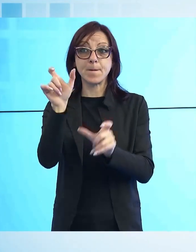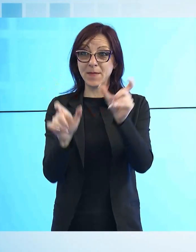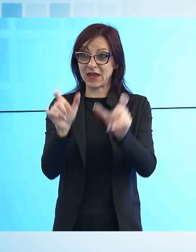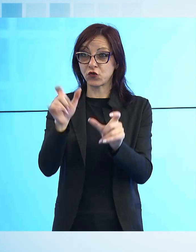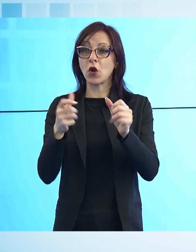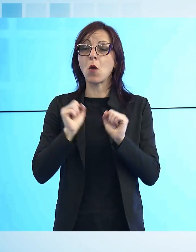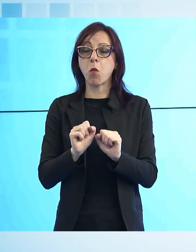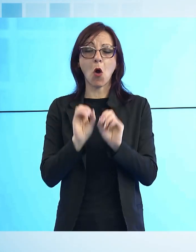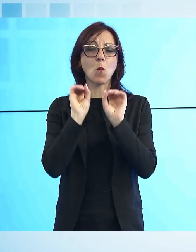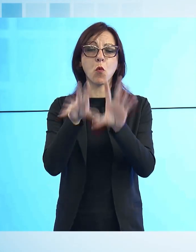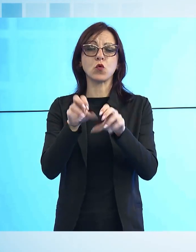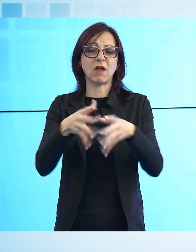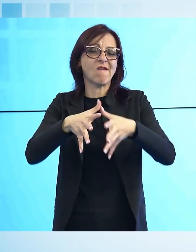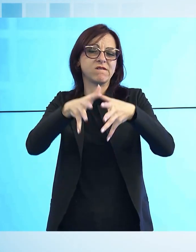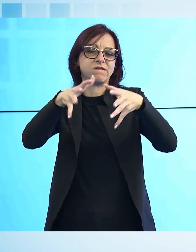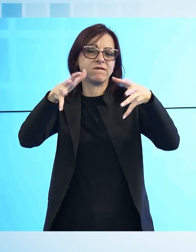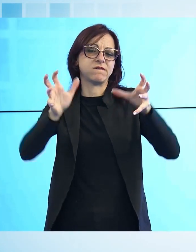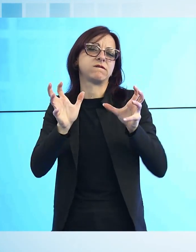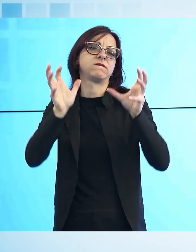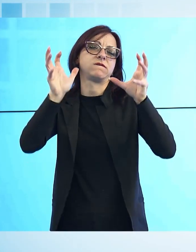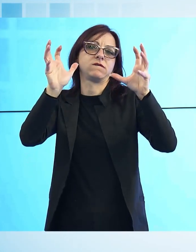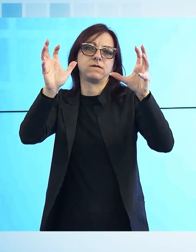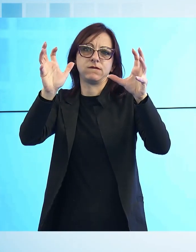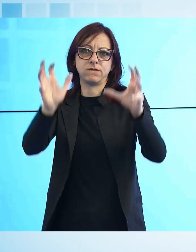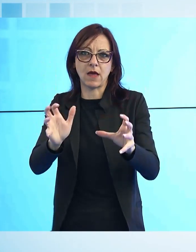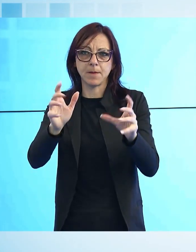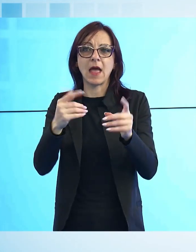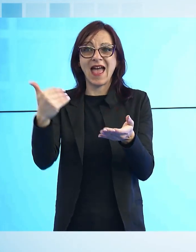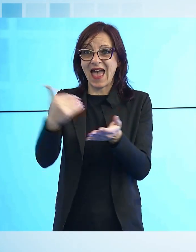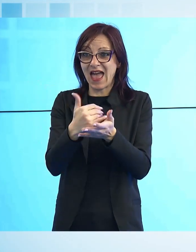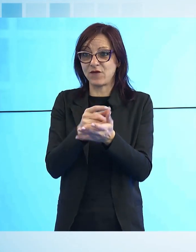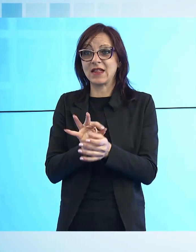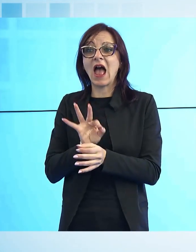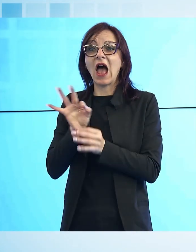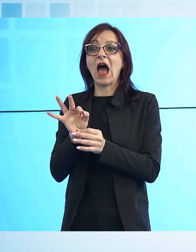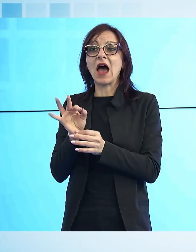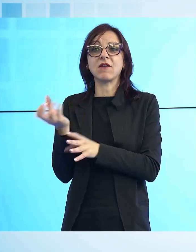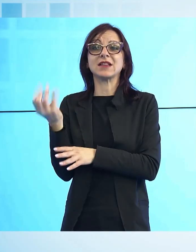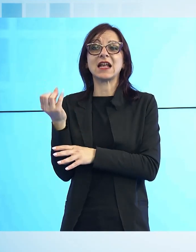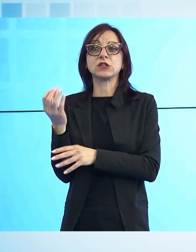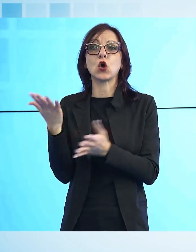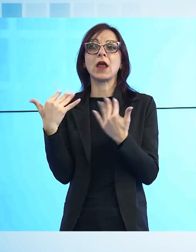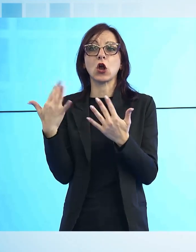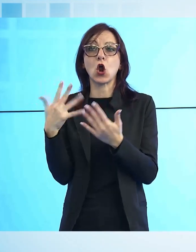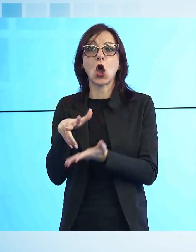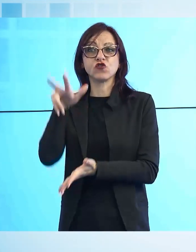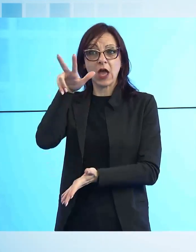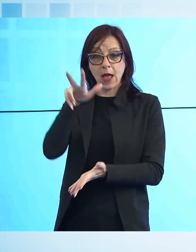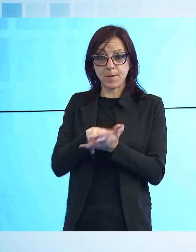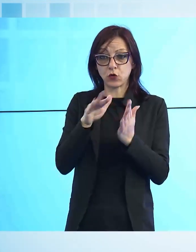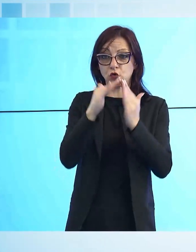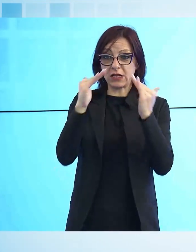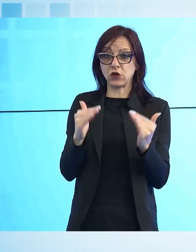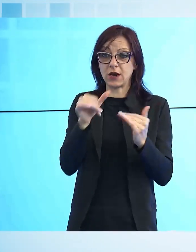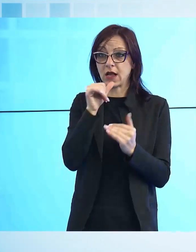liberarsi dei rifiuti ingombranti senza doverli portare alle stazioni ecologiche e senza dover prenotare il ritiro a domicilio,